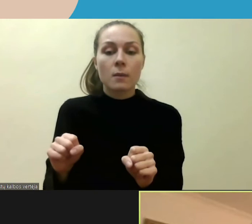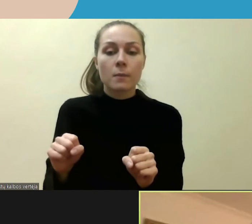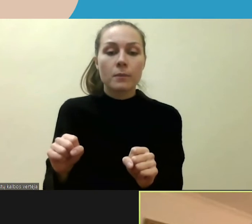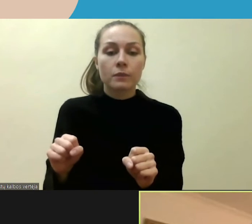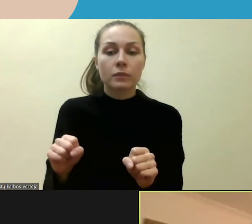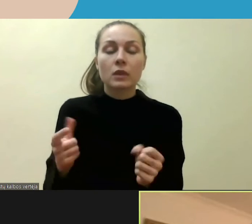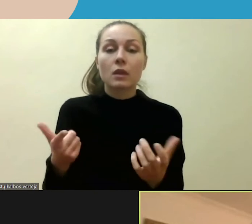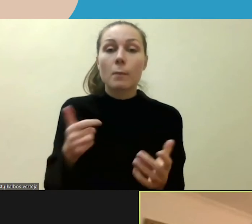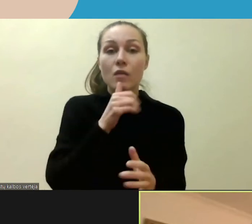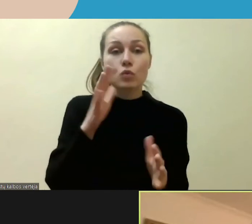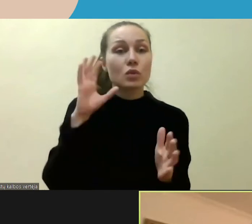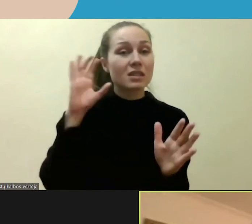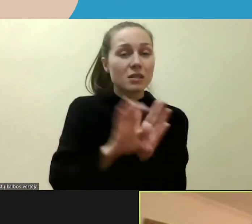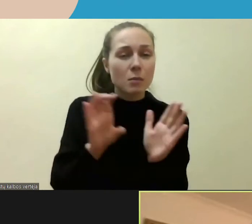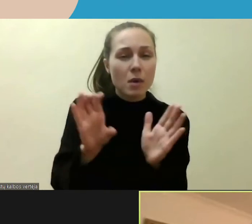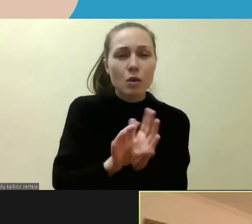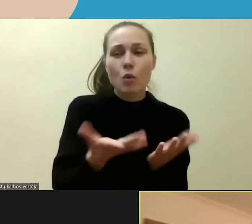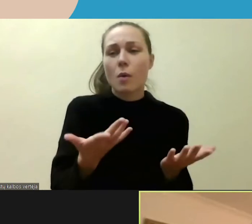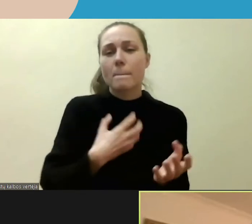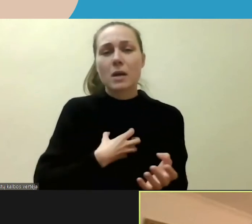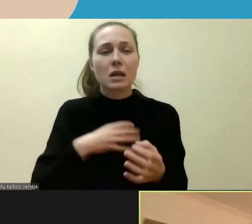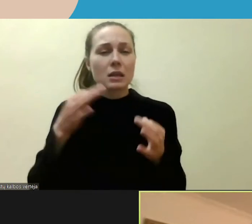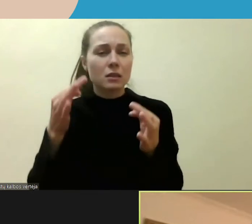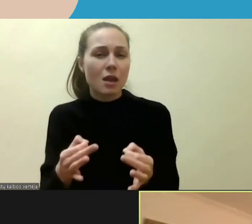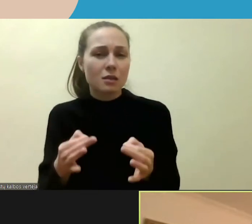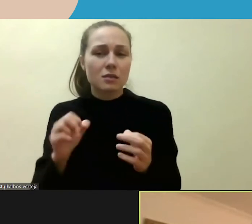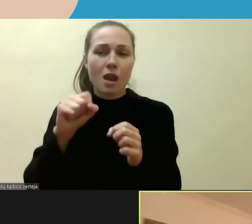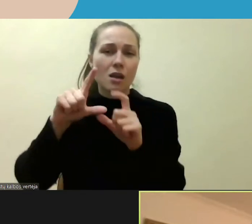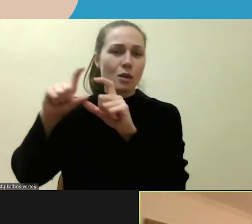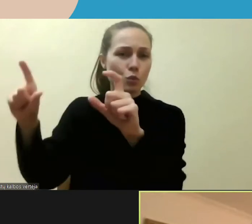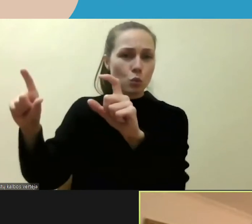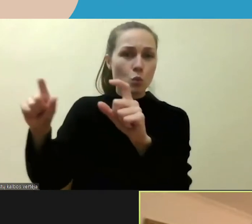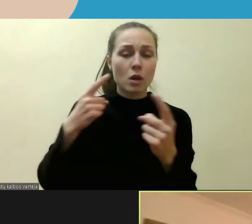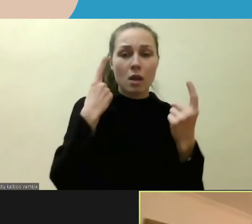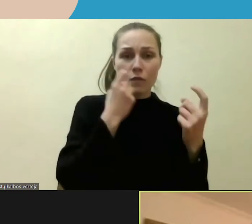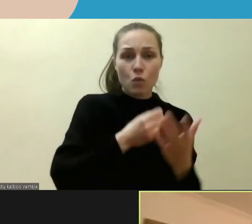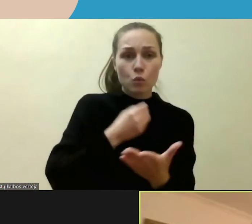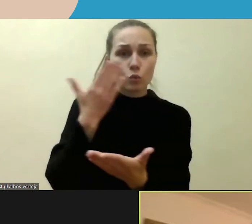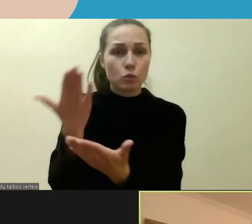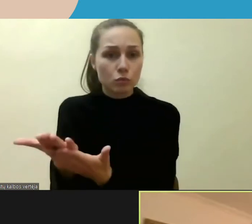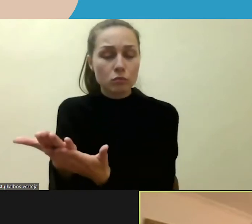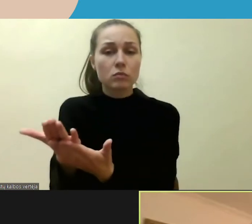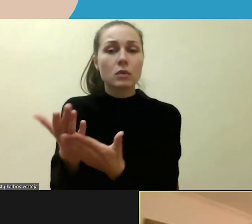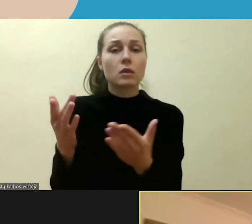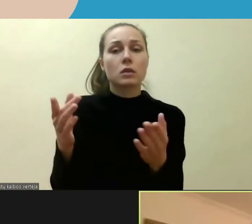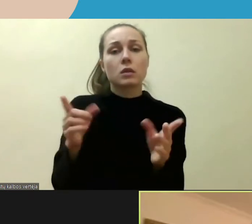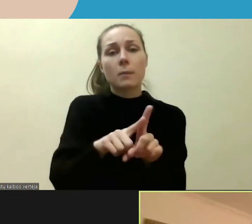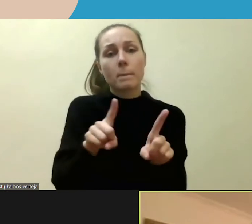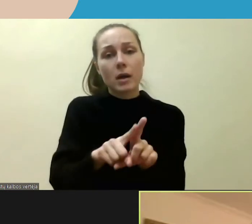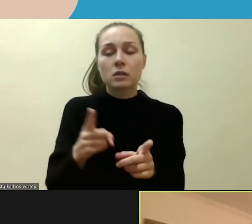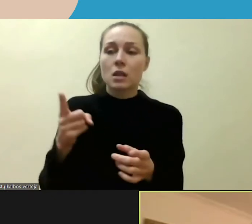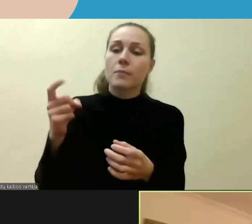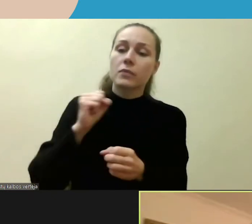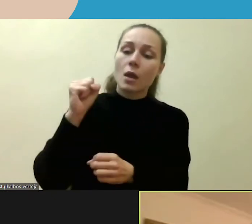vykdomiai įsipareigojimus ir pagrindinių teisių agentūrai teikdami duomenės ir ekriai teikdami duomenės ir demokratinių